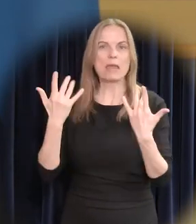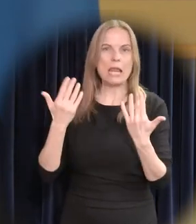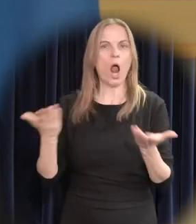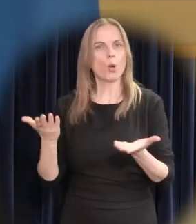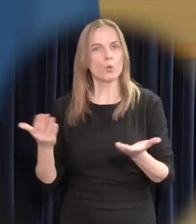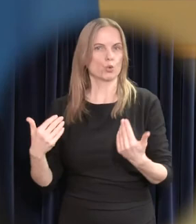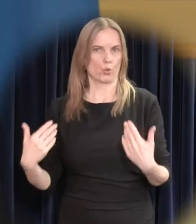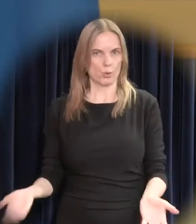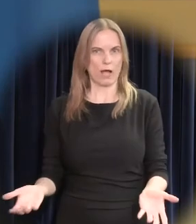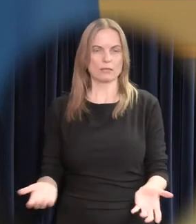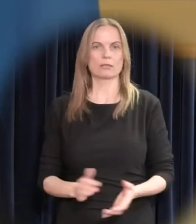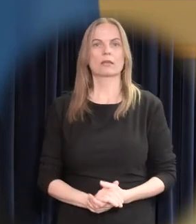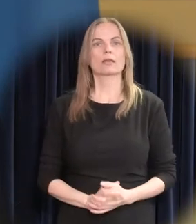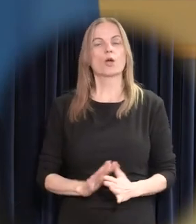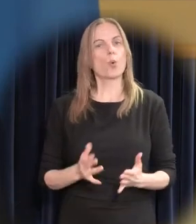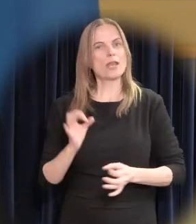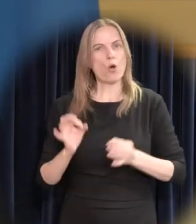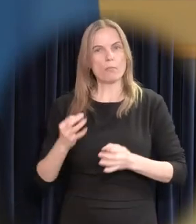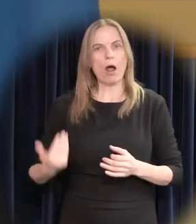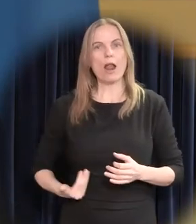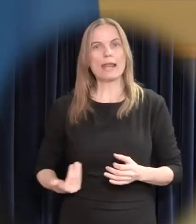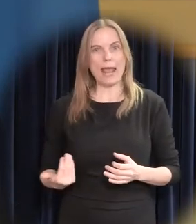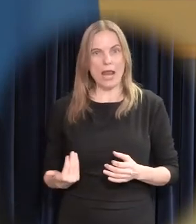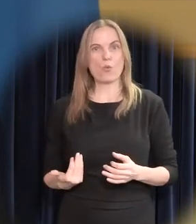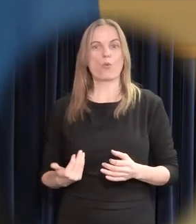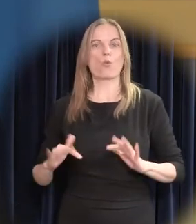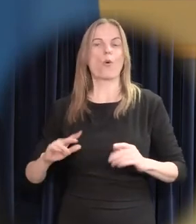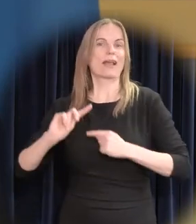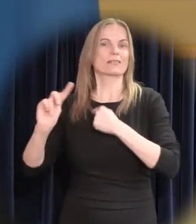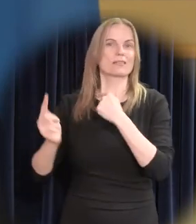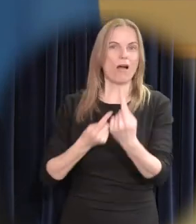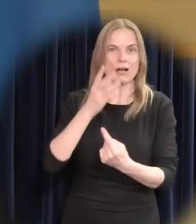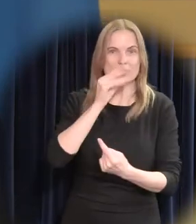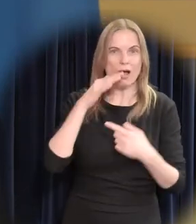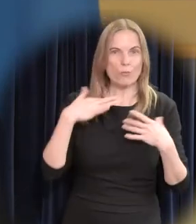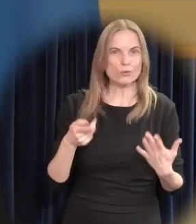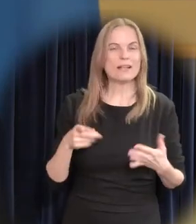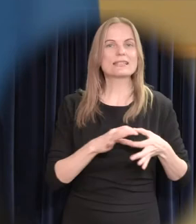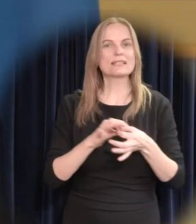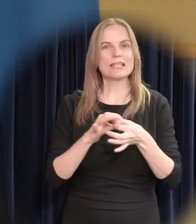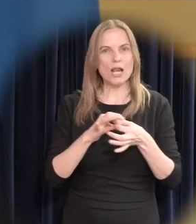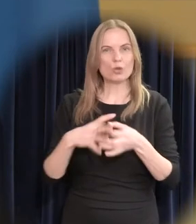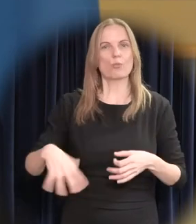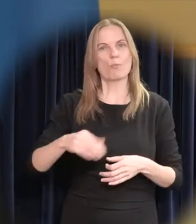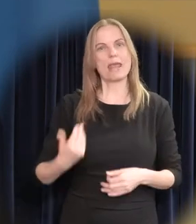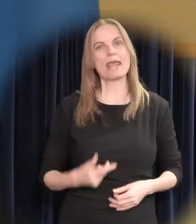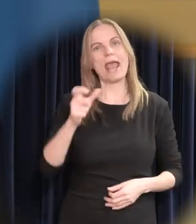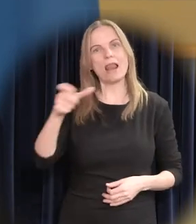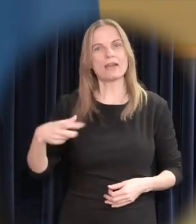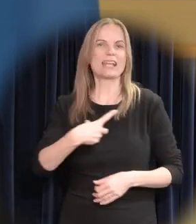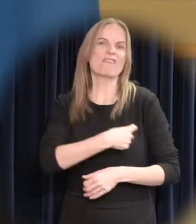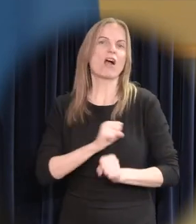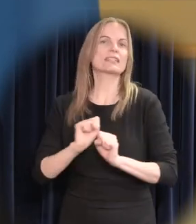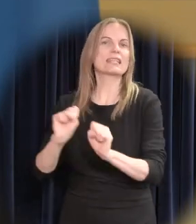ja kuidas. Normaalse elu lõplik taastumine Eestis sõltub enne kõike sellest, kuidas me suudame korraldada elanike